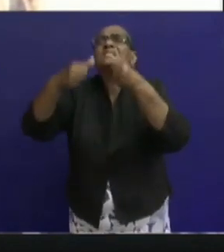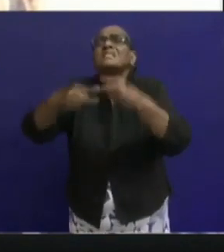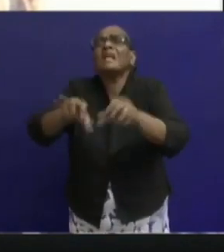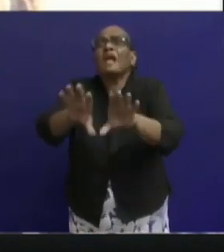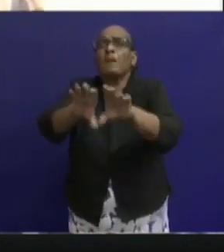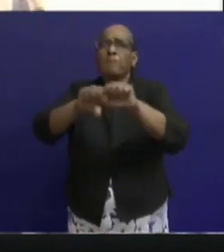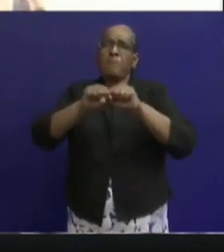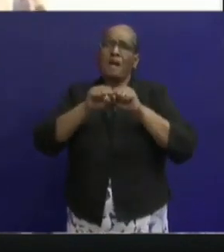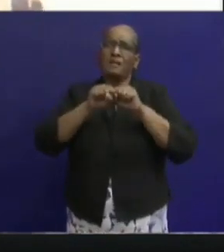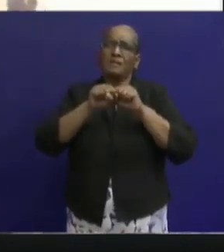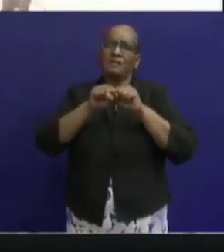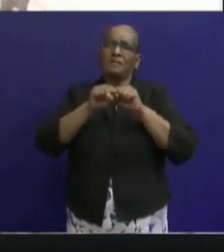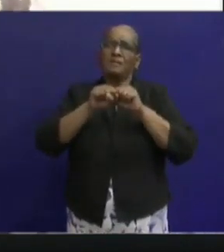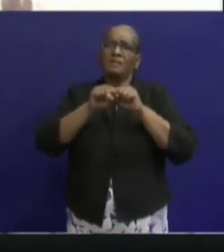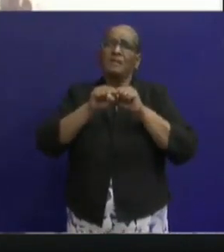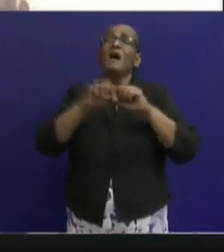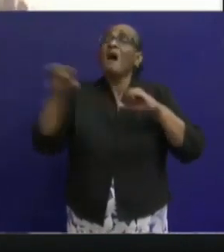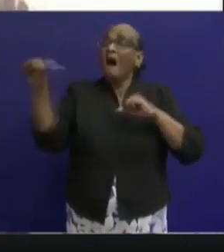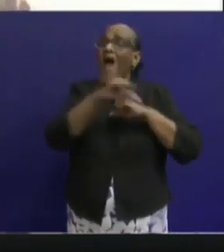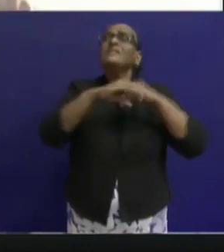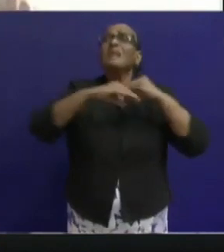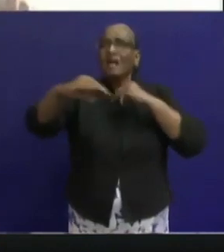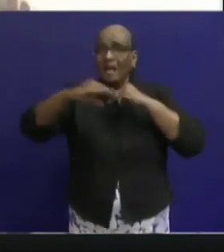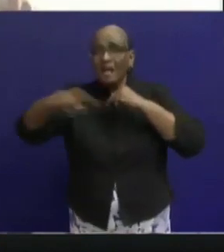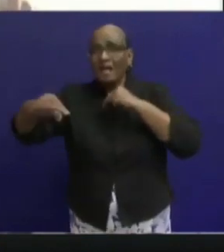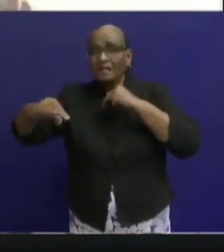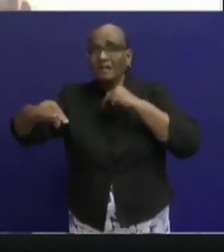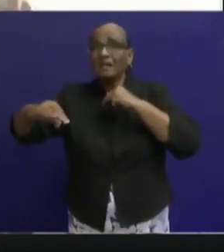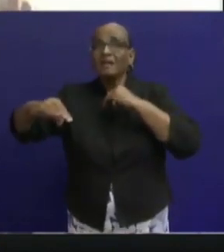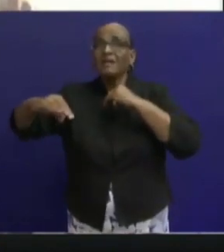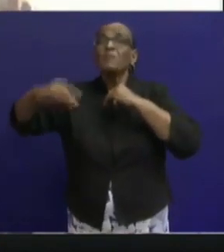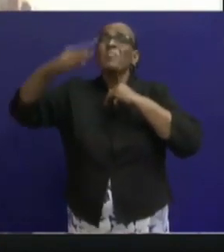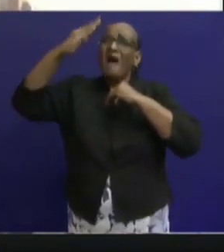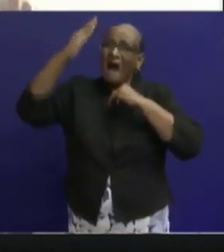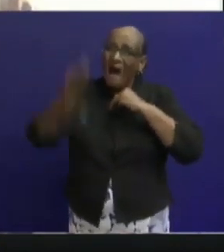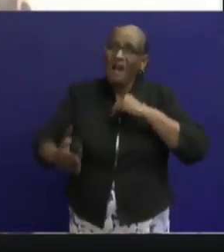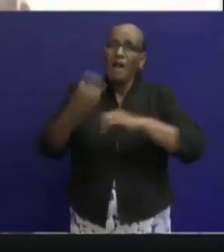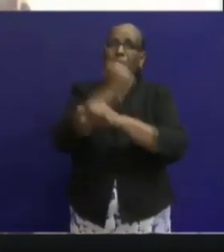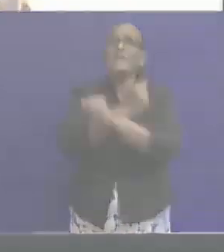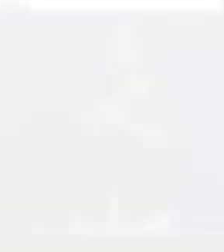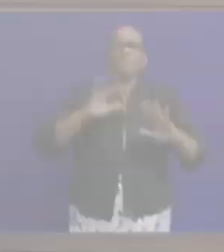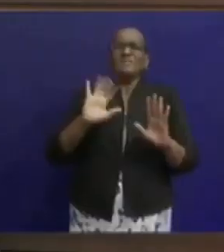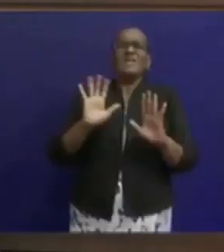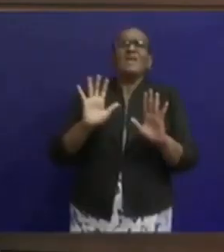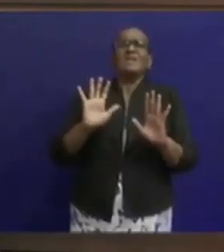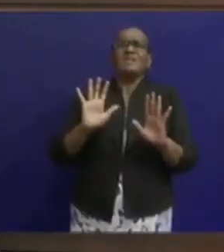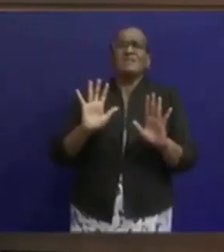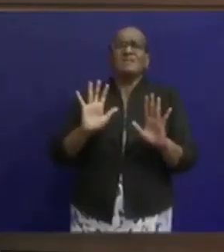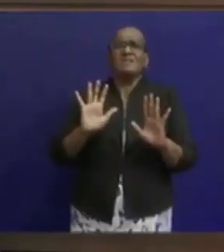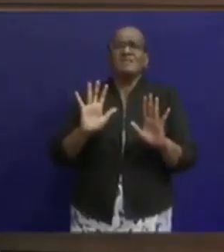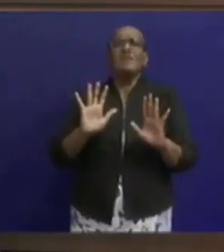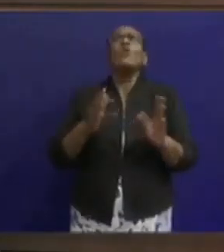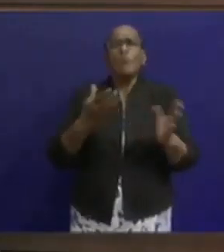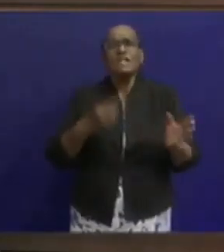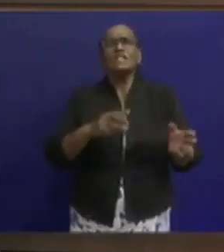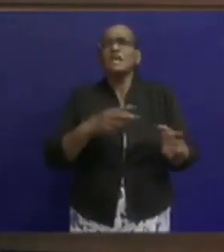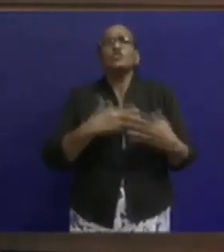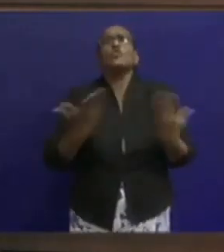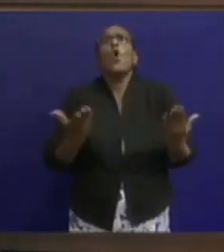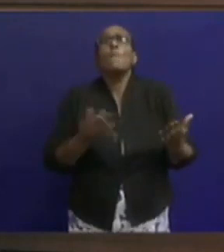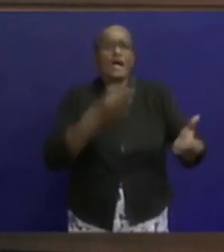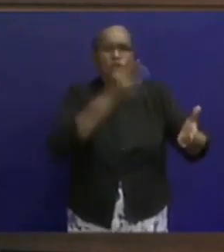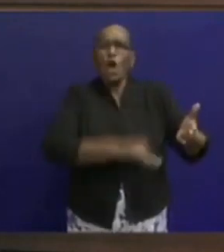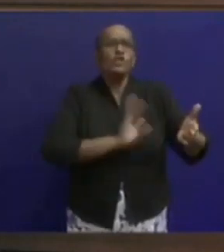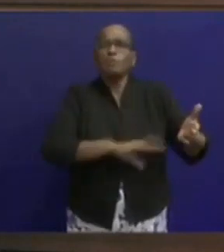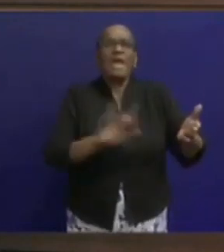optreden. Reeds in andere landen worden mensen gevangen genomen. U bent voor een reden thuis zoals het vaak